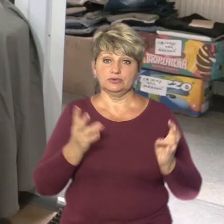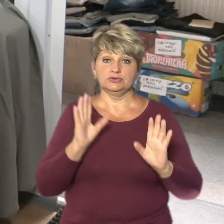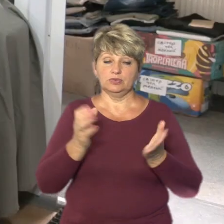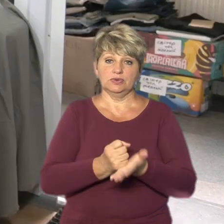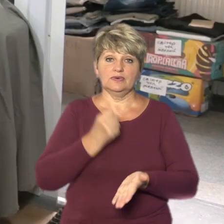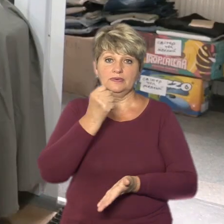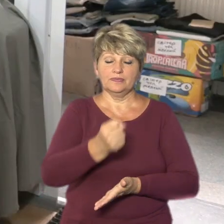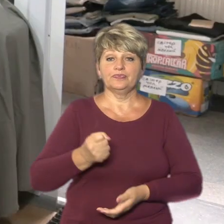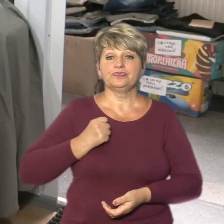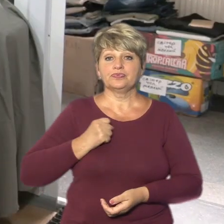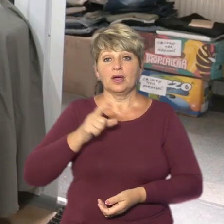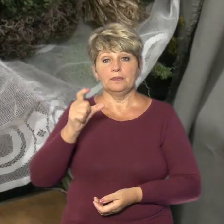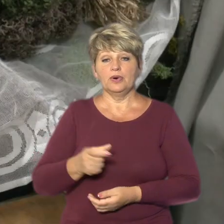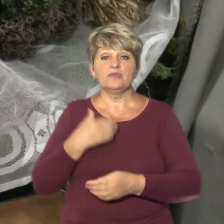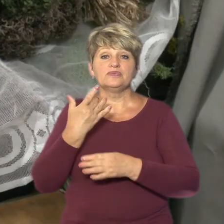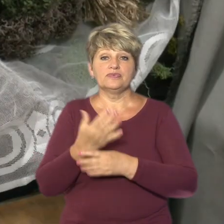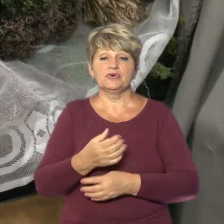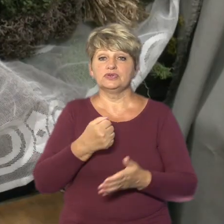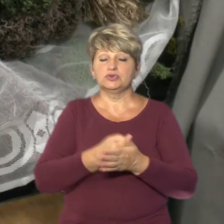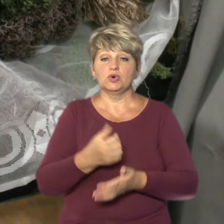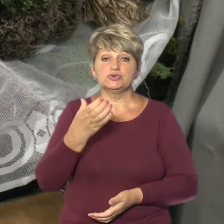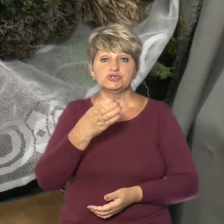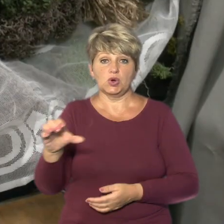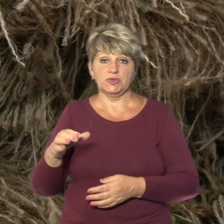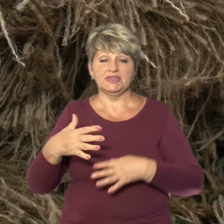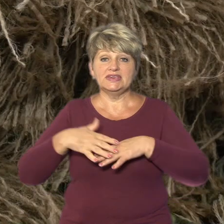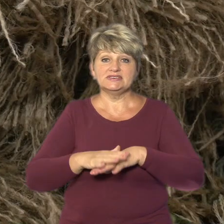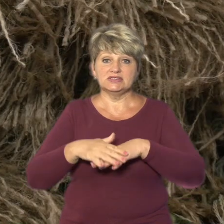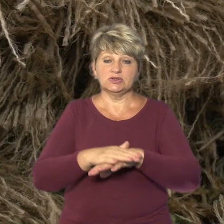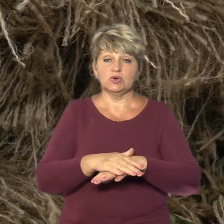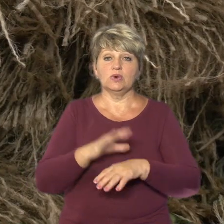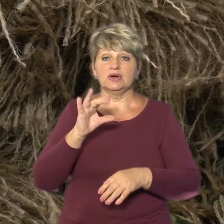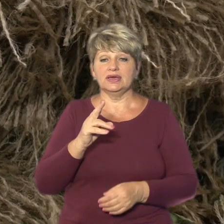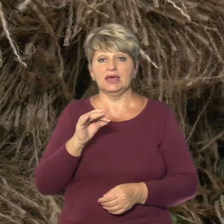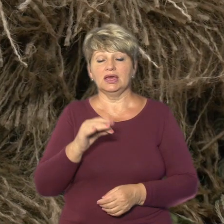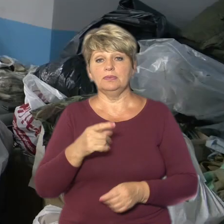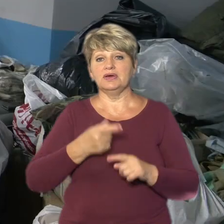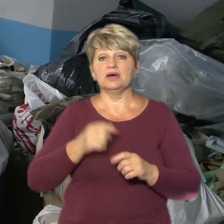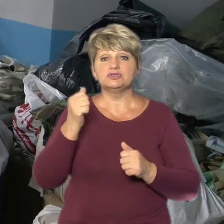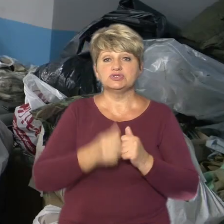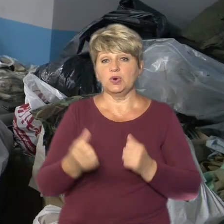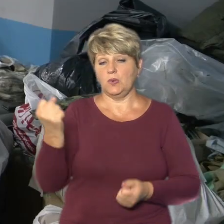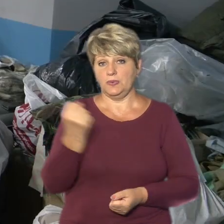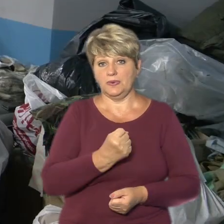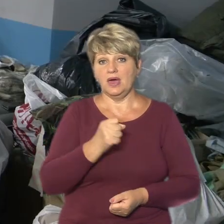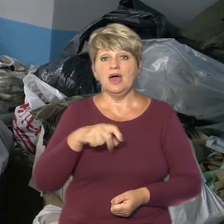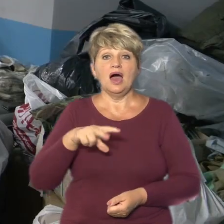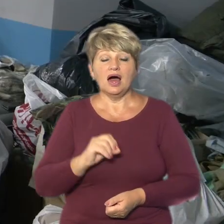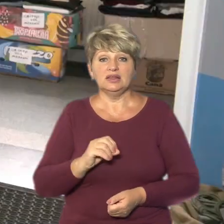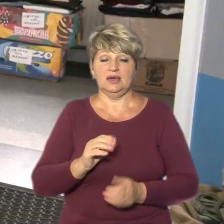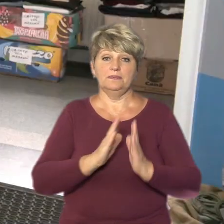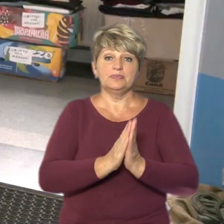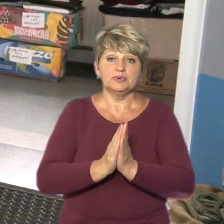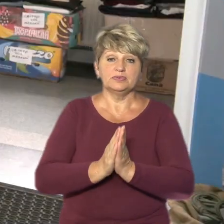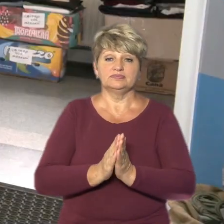Бійці замовляють до сотні сіток та пів сотні кікімор щотижня. Але нині через малу кількість волонтерів усі прохання не встигають